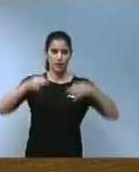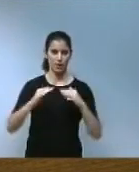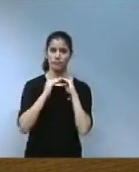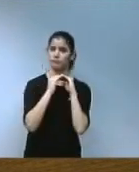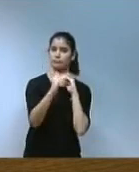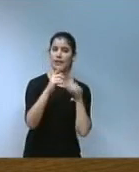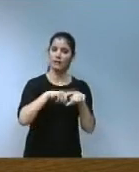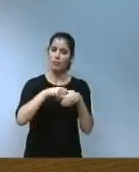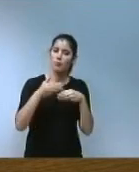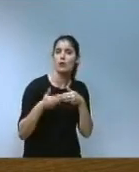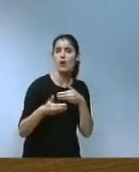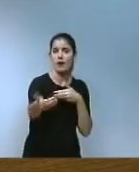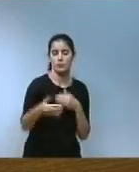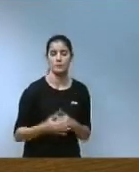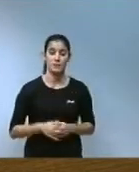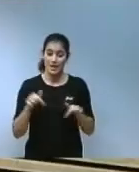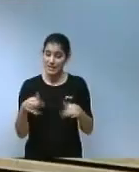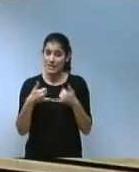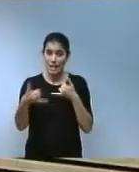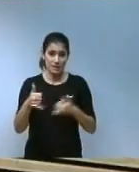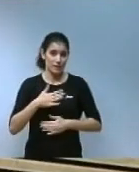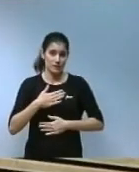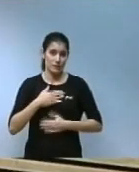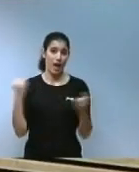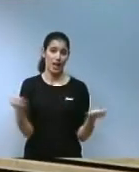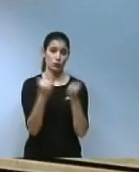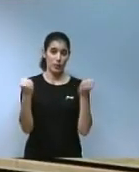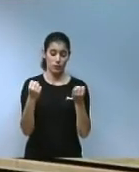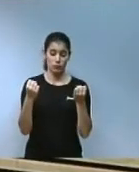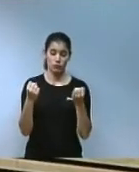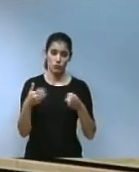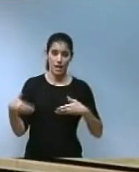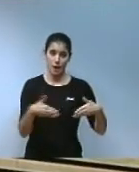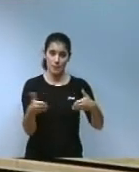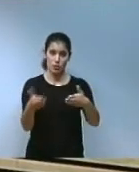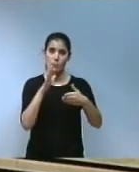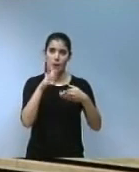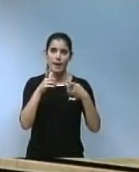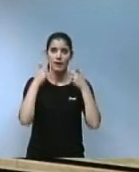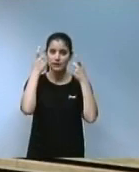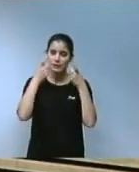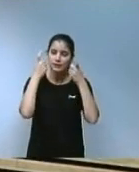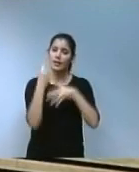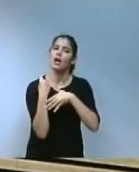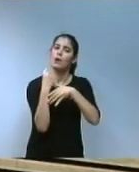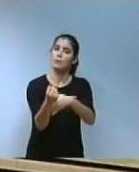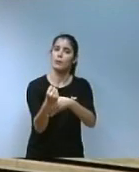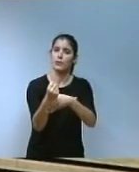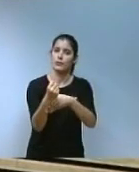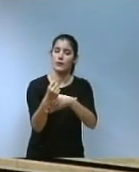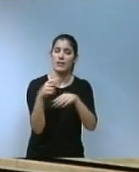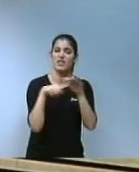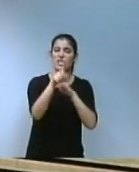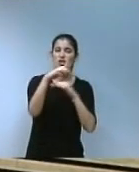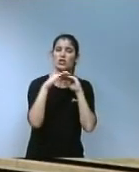temporal. Aquestes seran les línies d'actuació que ens hem marcat i que reforçaran el desenvolupament sostenible que desitgem